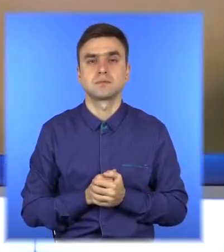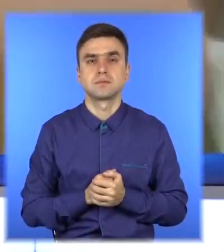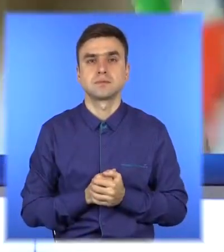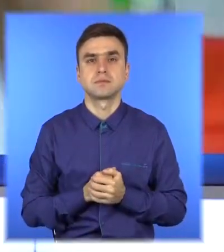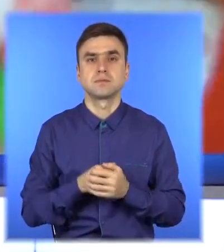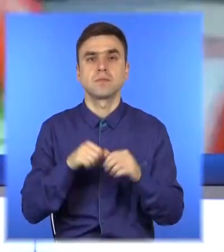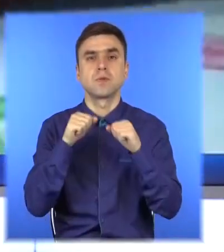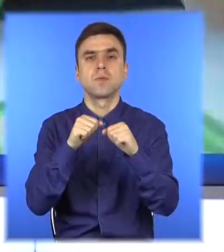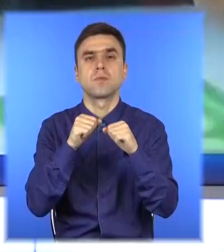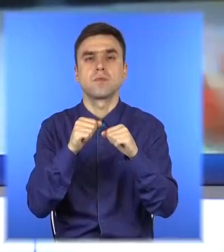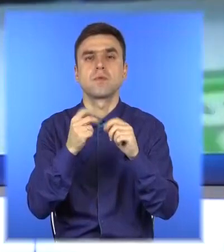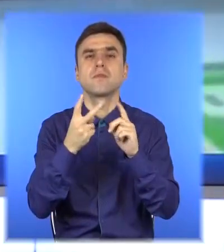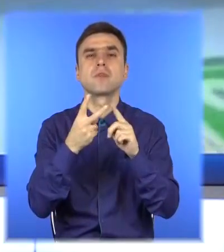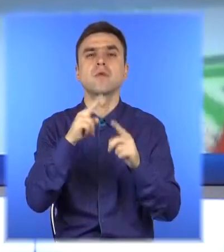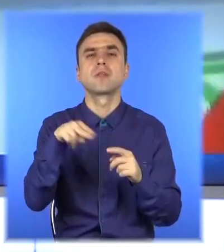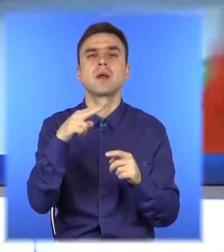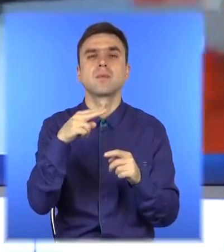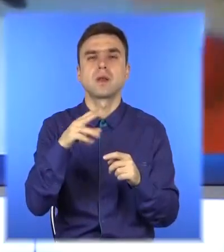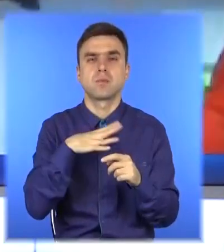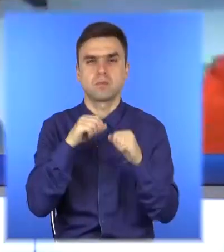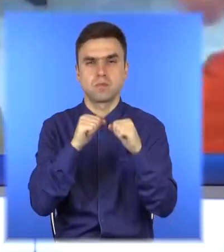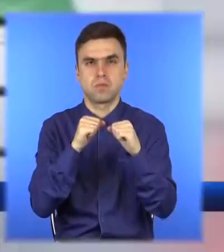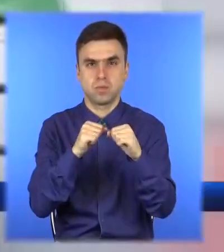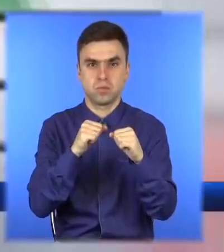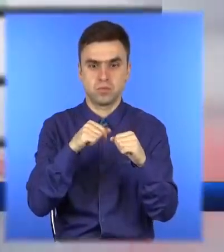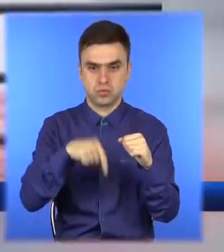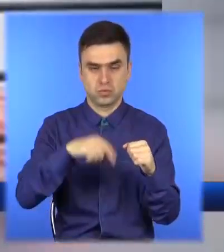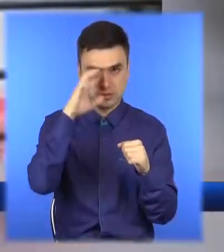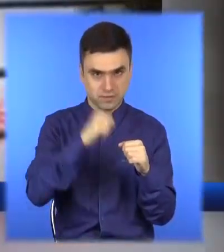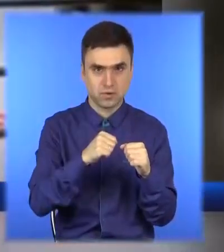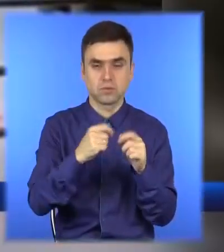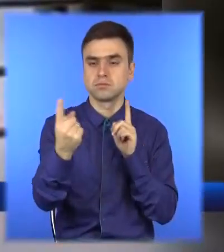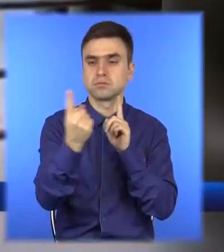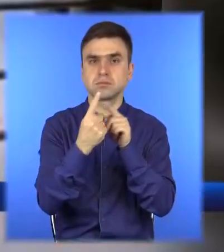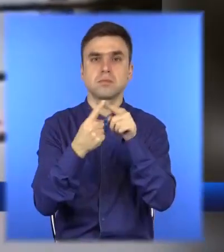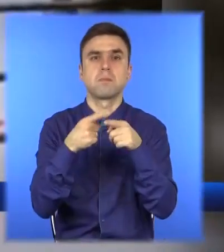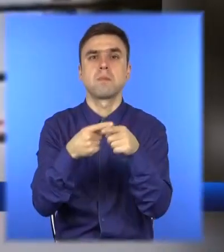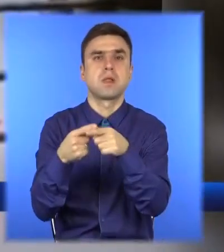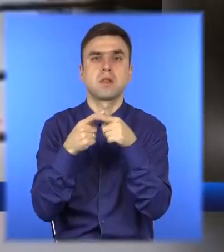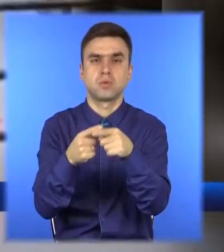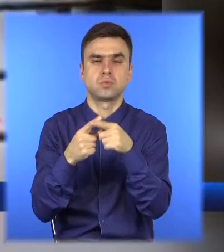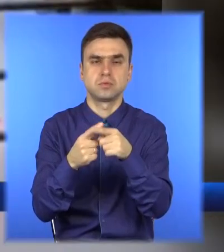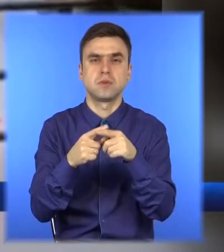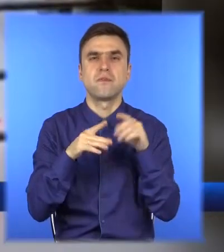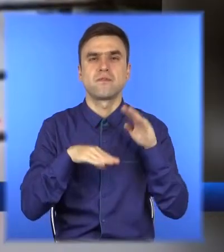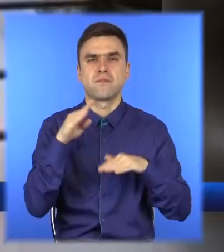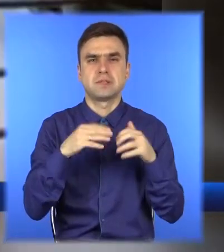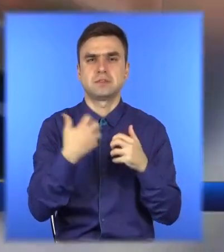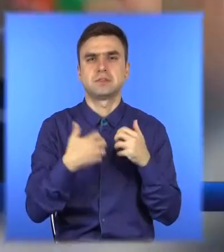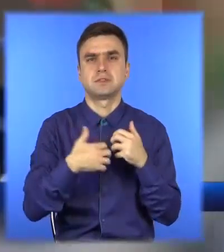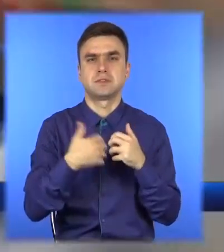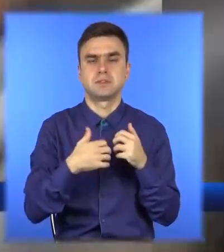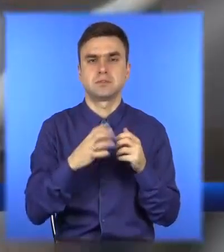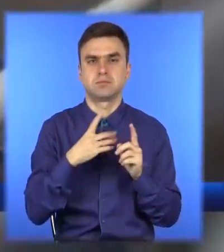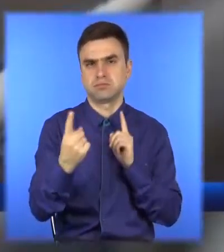професіонал Руслан Щелєв провів рейтинговий поєдинок у суперсередній вазі. В шестираному двобою вихованцю клубу